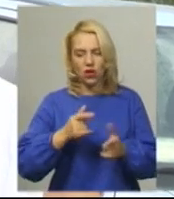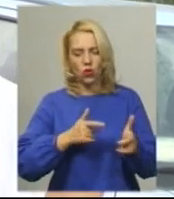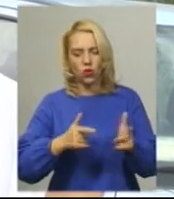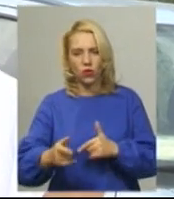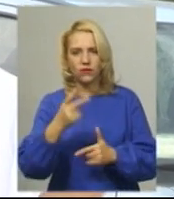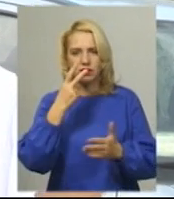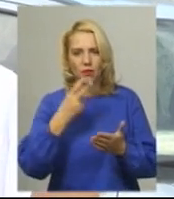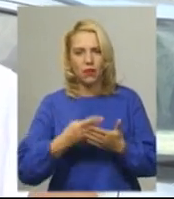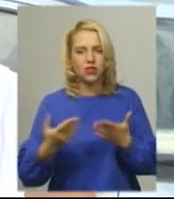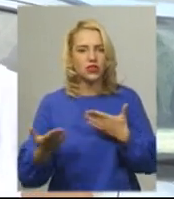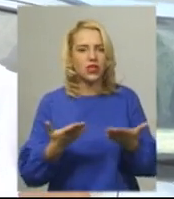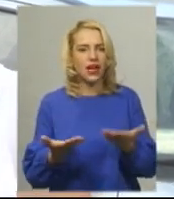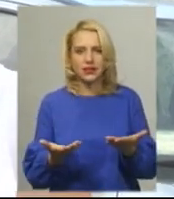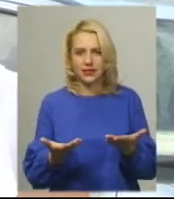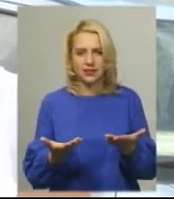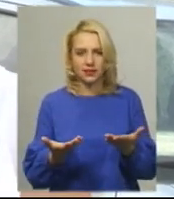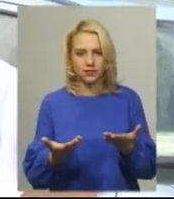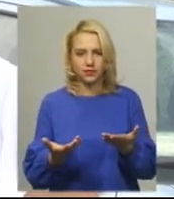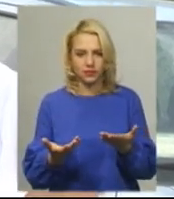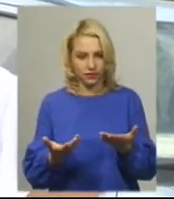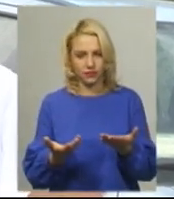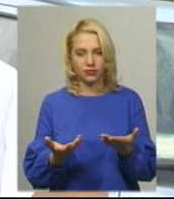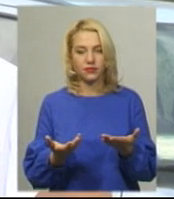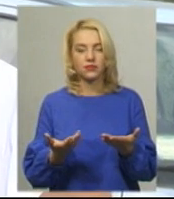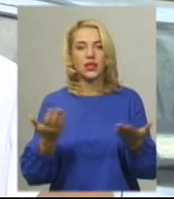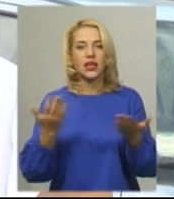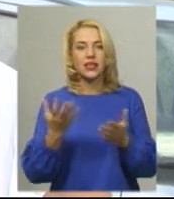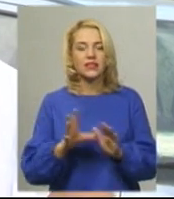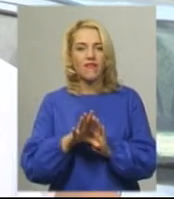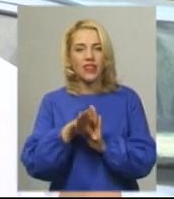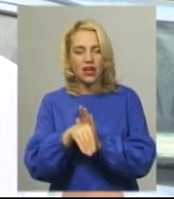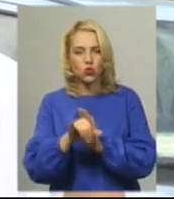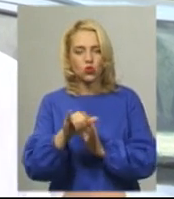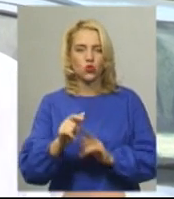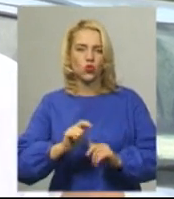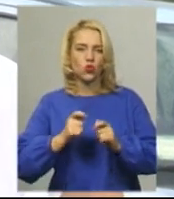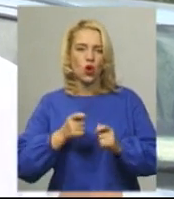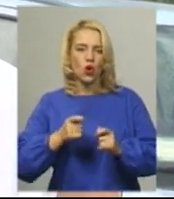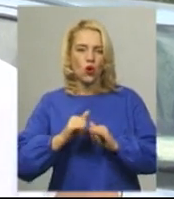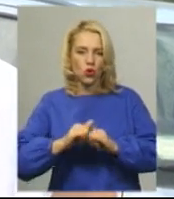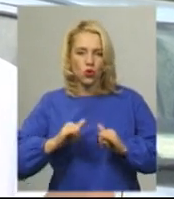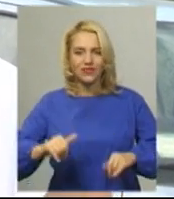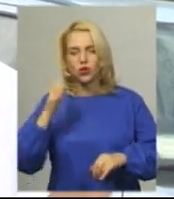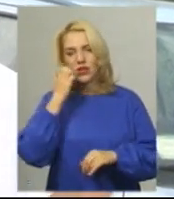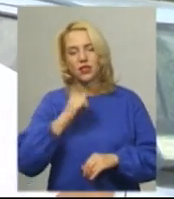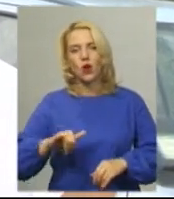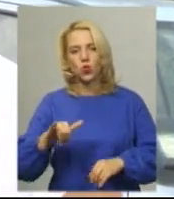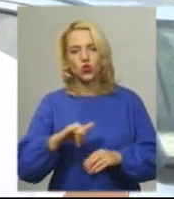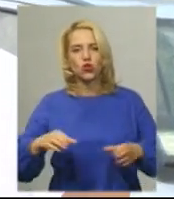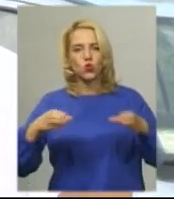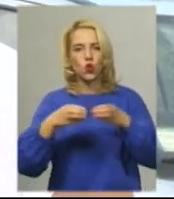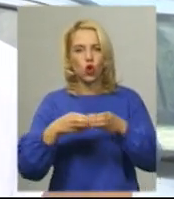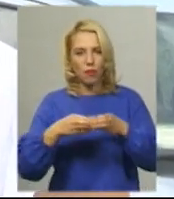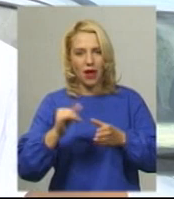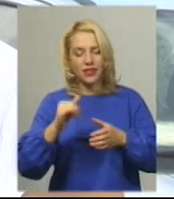якийсь внесок в розвиток Староушицької громади. Влада, з